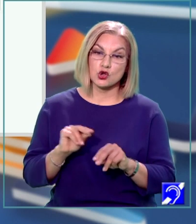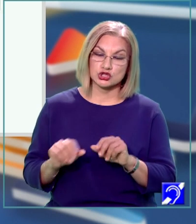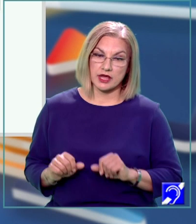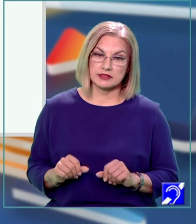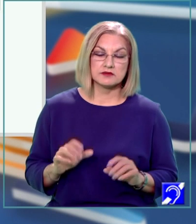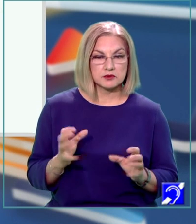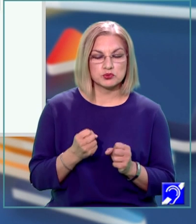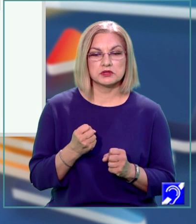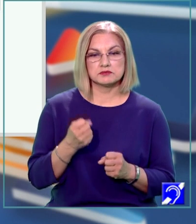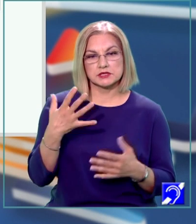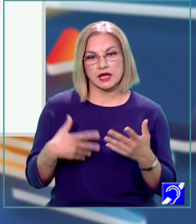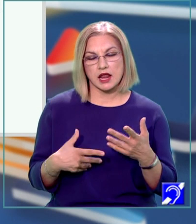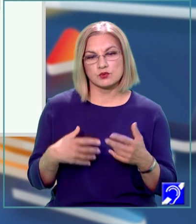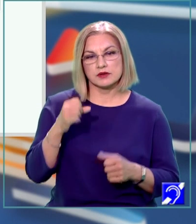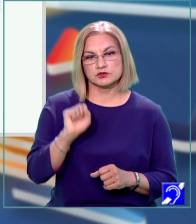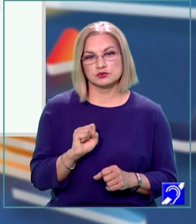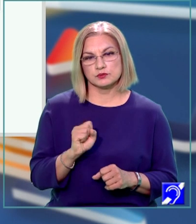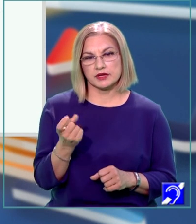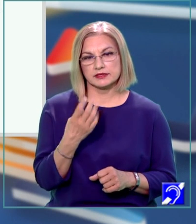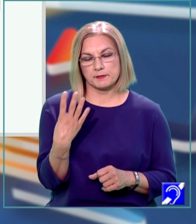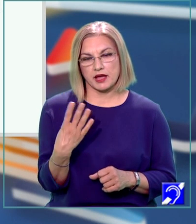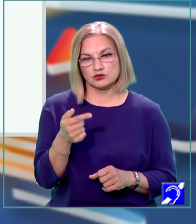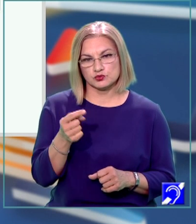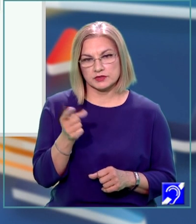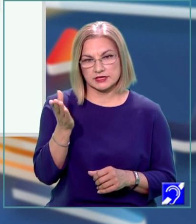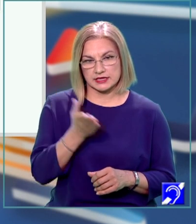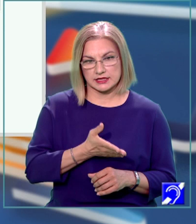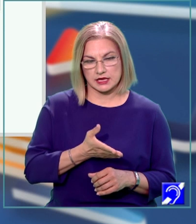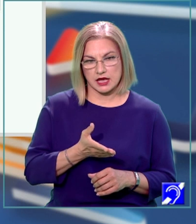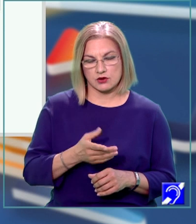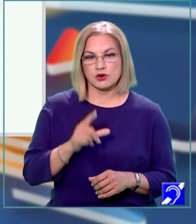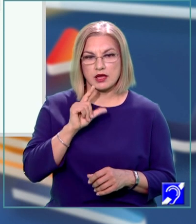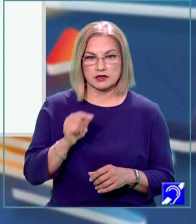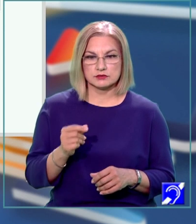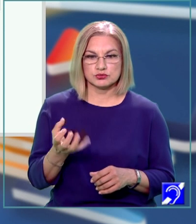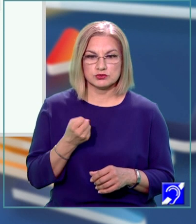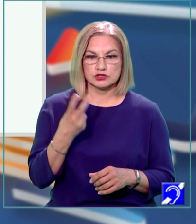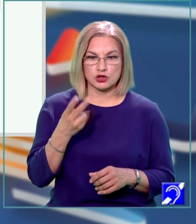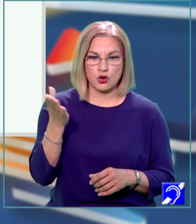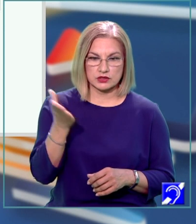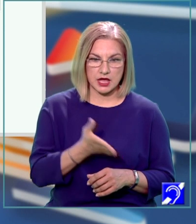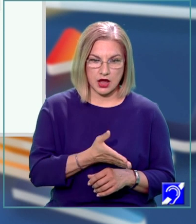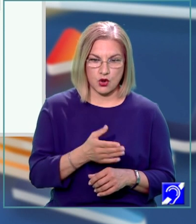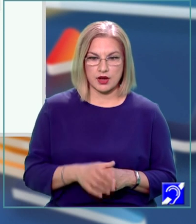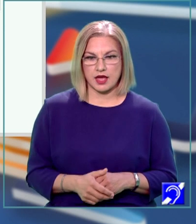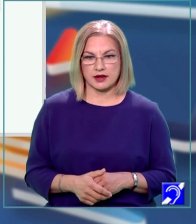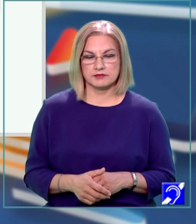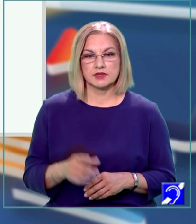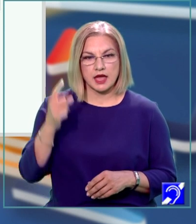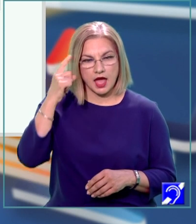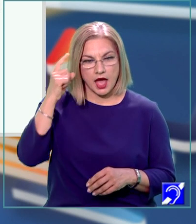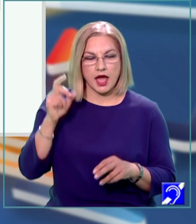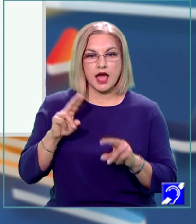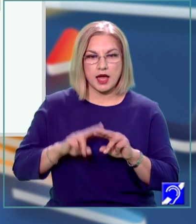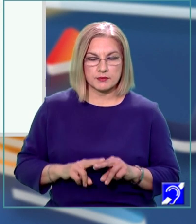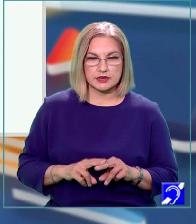suma celor patru jumătăți de diagonală care ne dă două diagonale. Am reținut